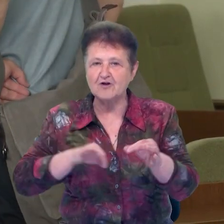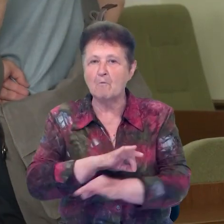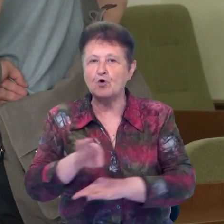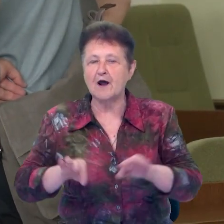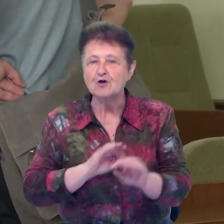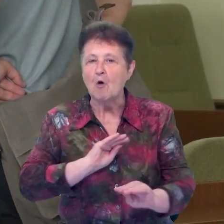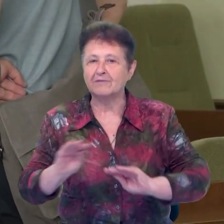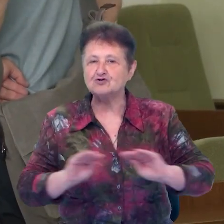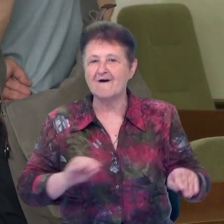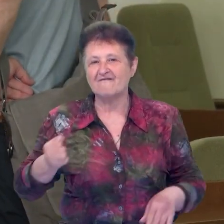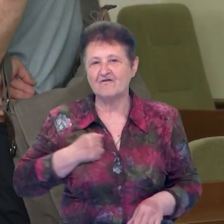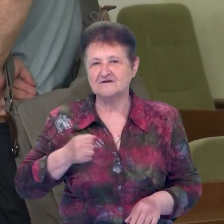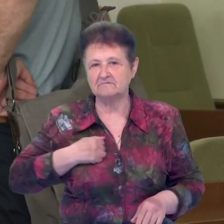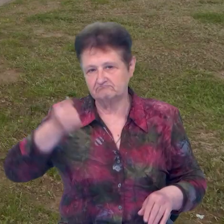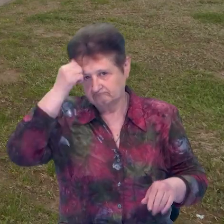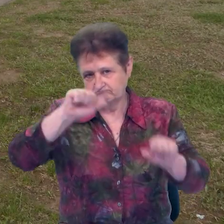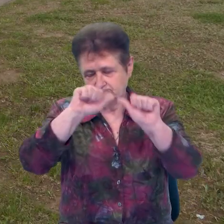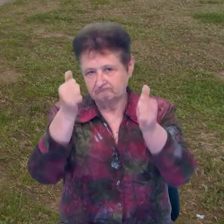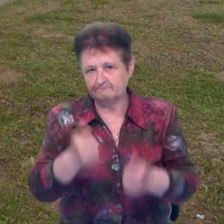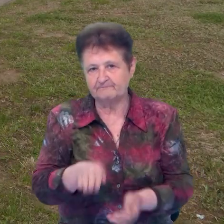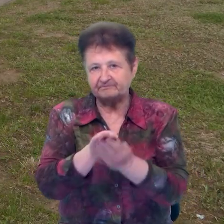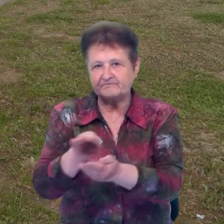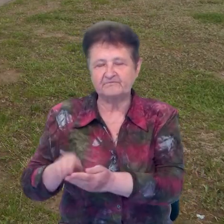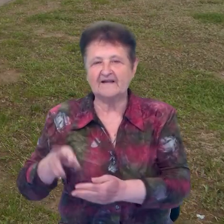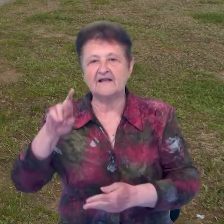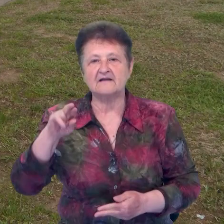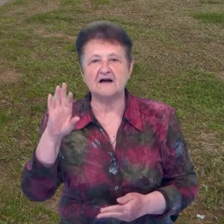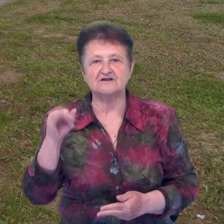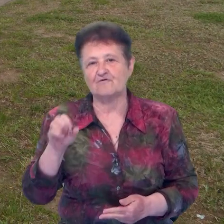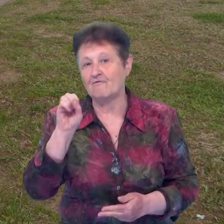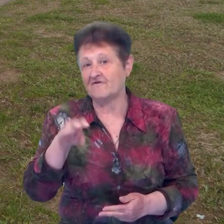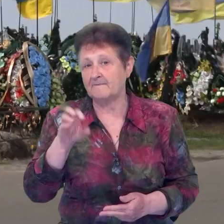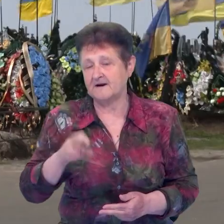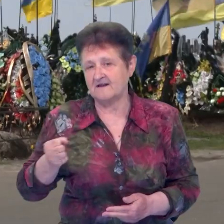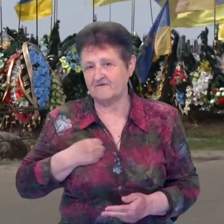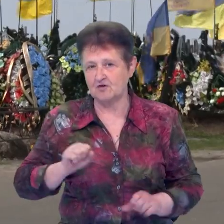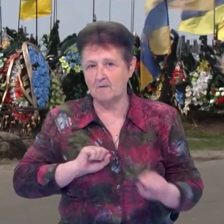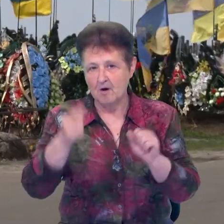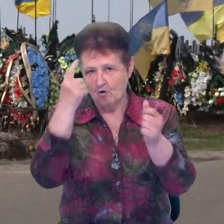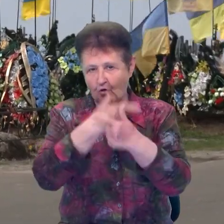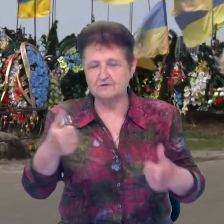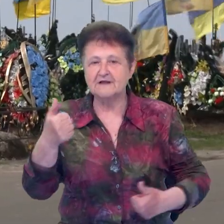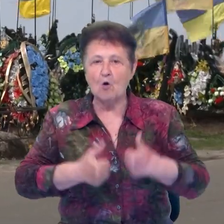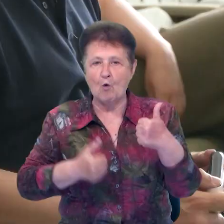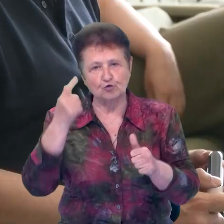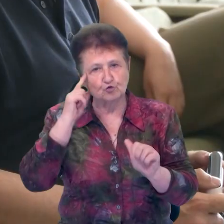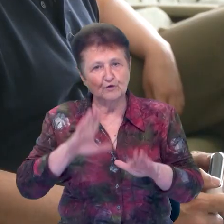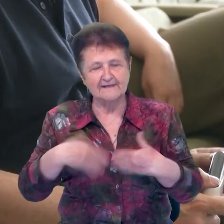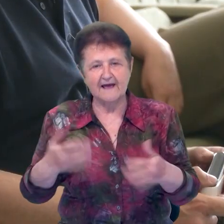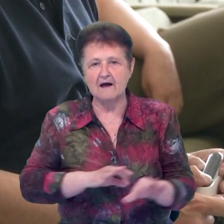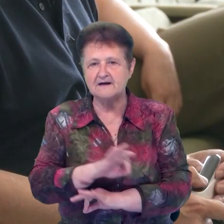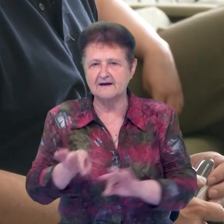проєкти облаштування військового меморіального кладовища на Яцево. У квітні міська військова адміністрація оголосила конкурс ідей.